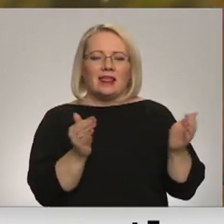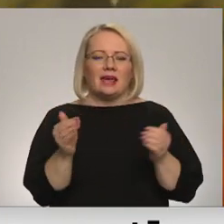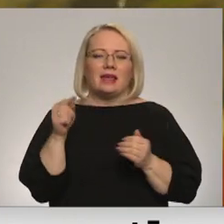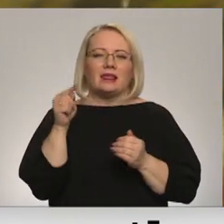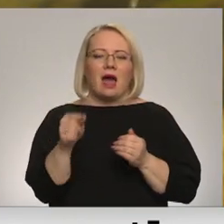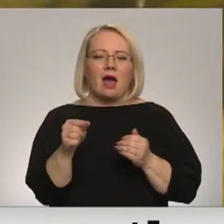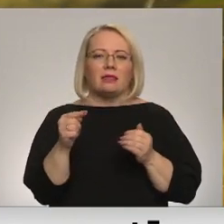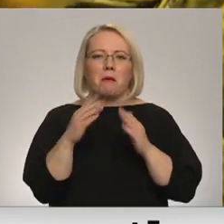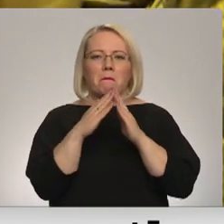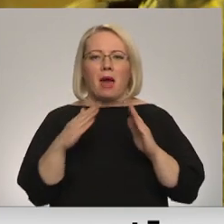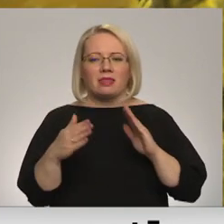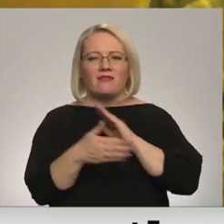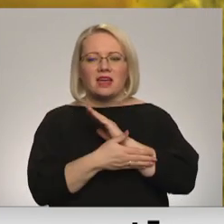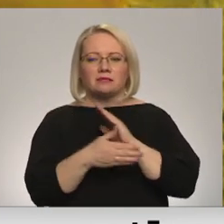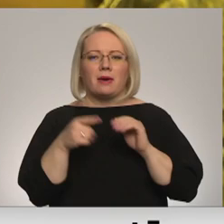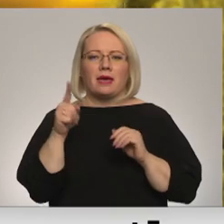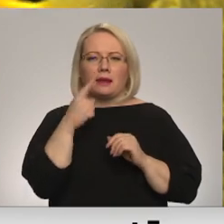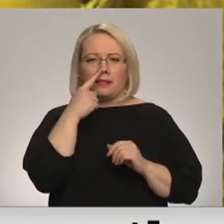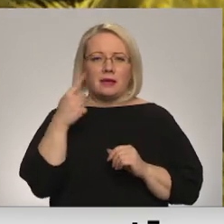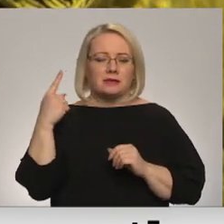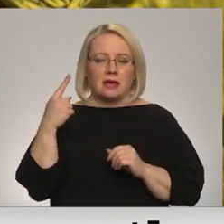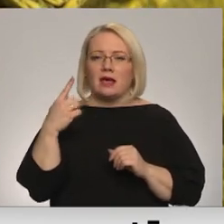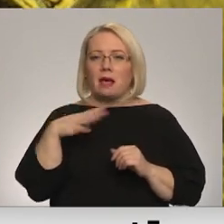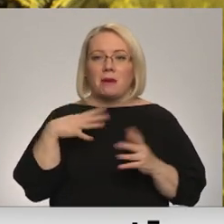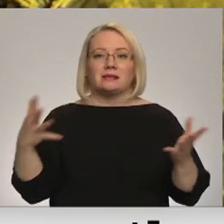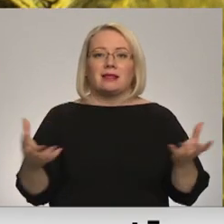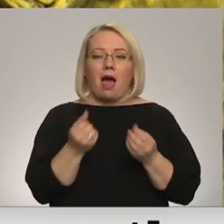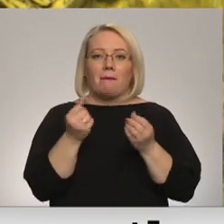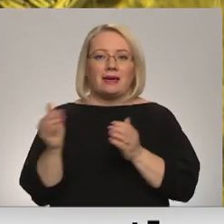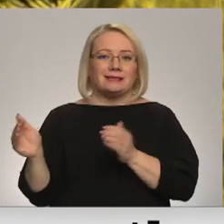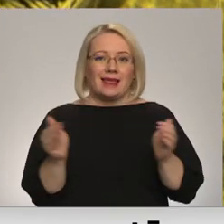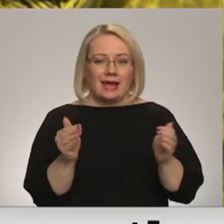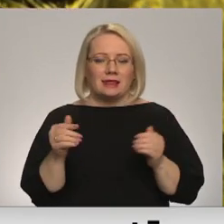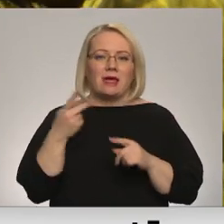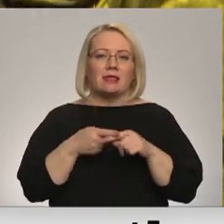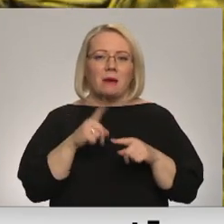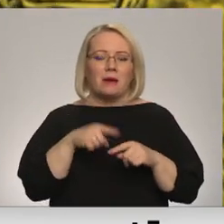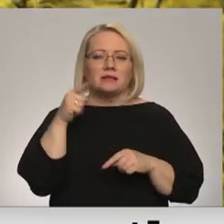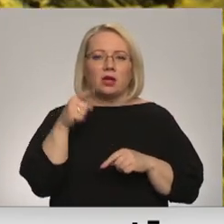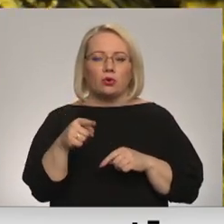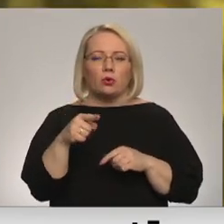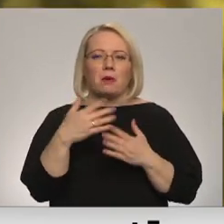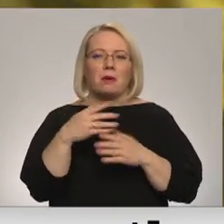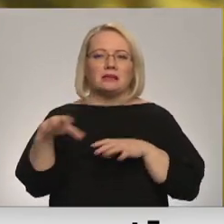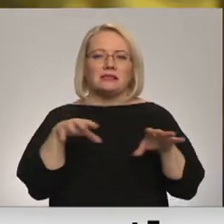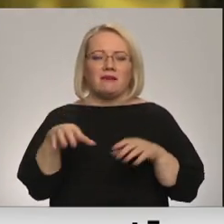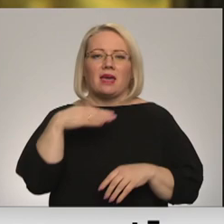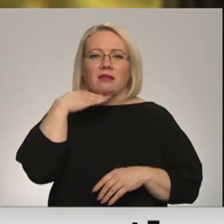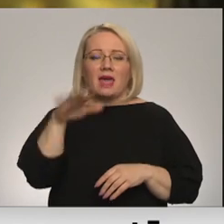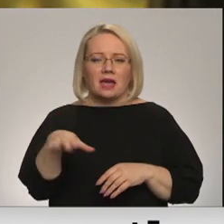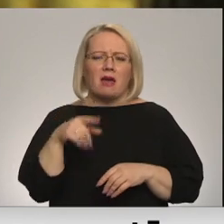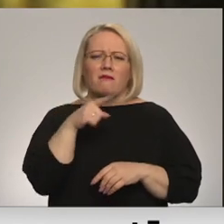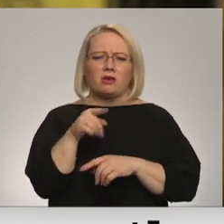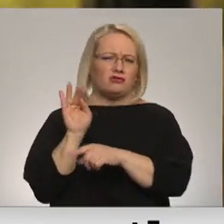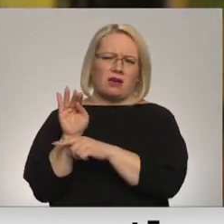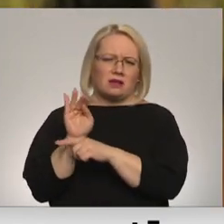nākusi nesen. Glābēja silīti tāpēc, saimniekam iegādātais dzīvnieks dažādu iemeslu deikļuvis liekas, didzis nenosoda